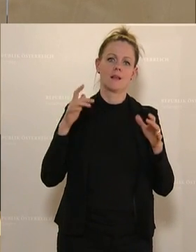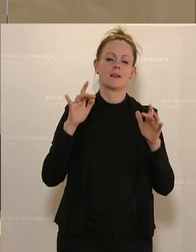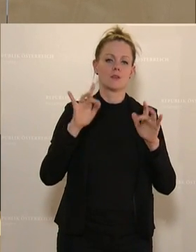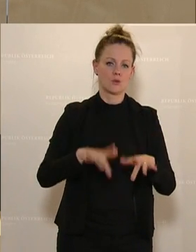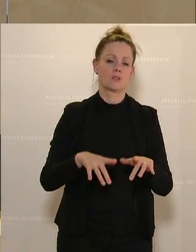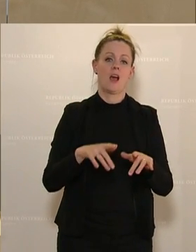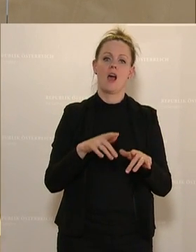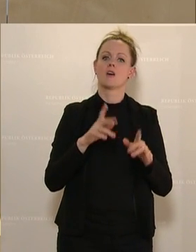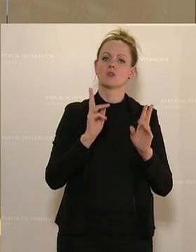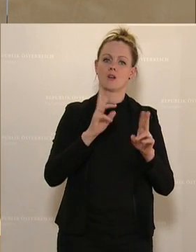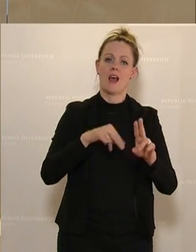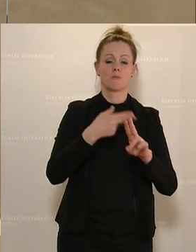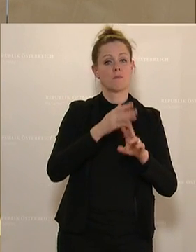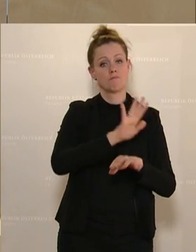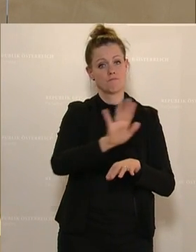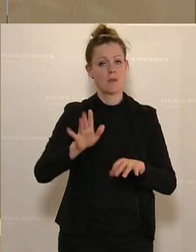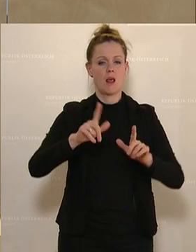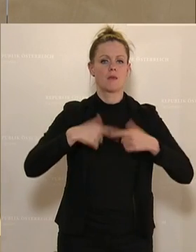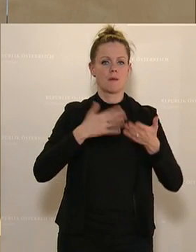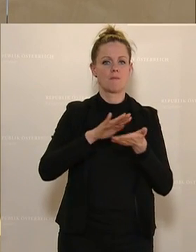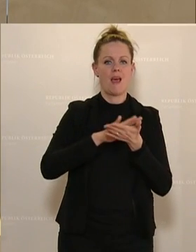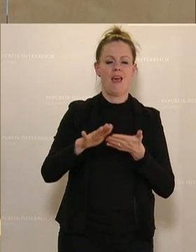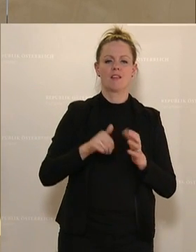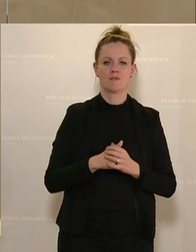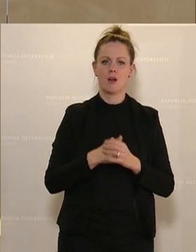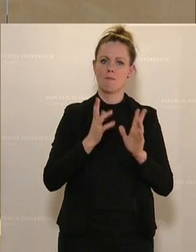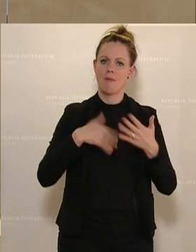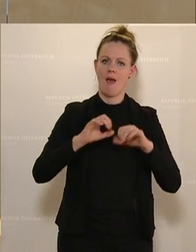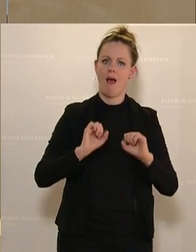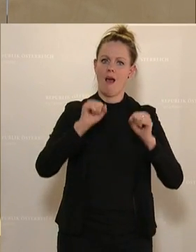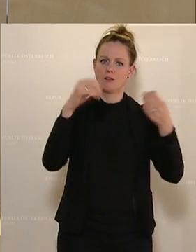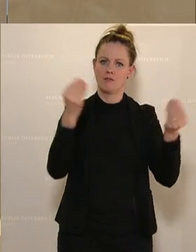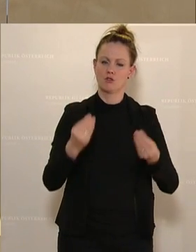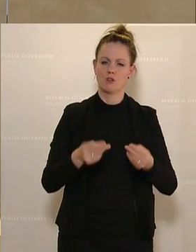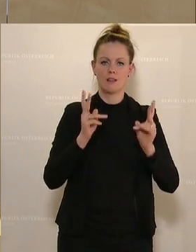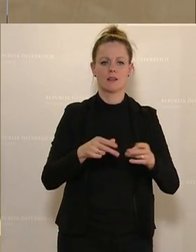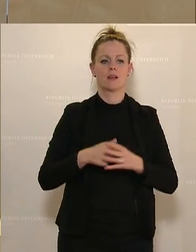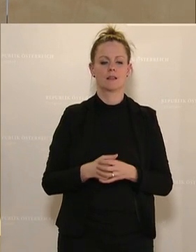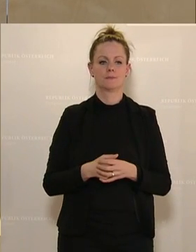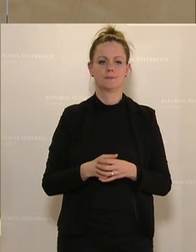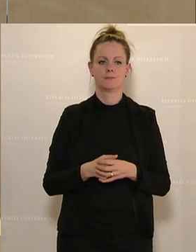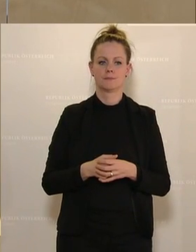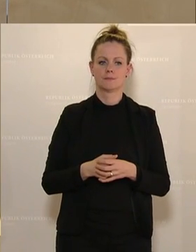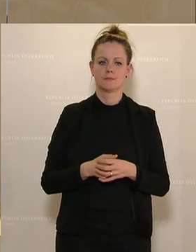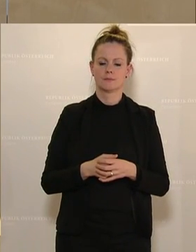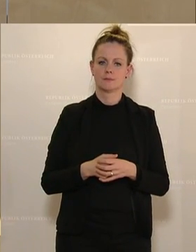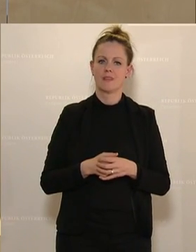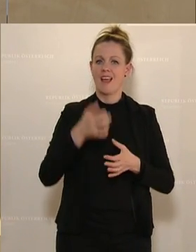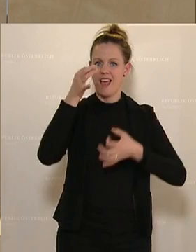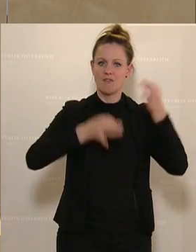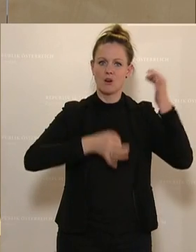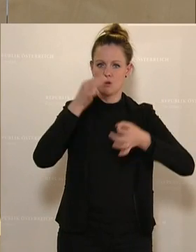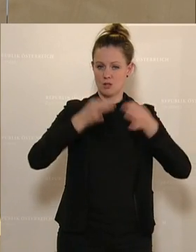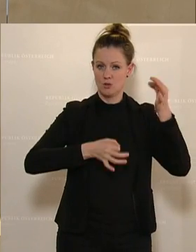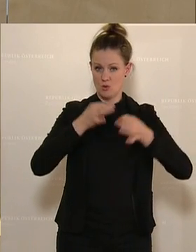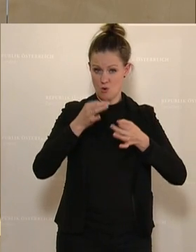sollen dazu beitragen, dass ihr Leben einfacher wird und sie es aktiver gestalten können. Die Evaluierung, Herr Minister, deckt